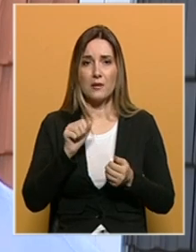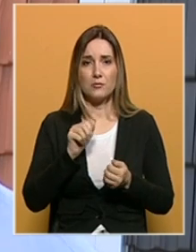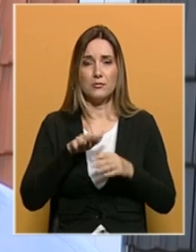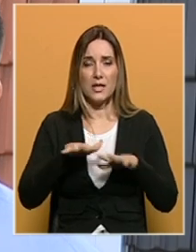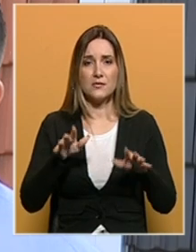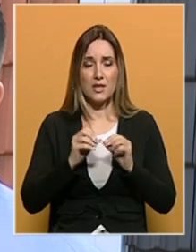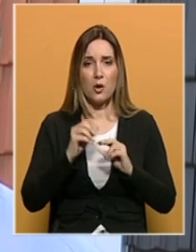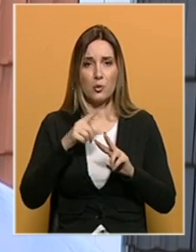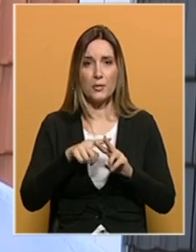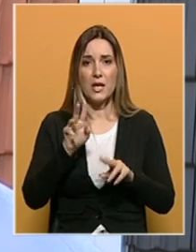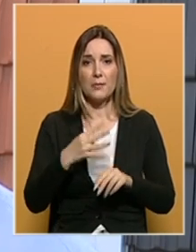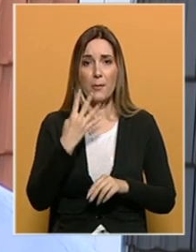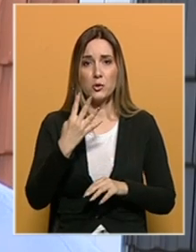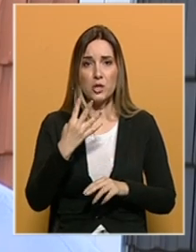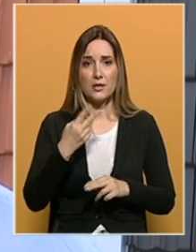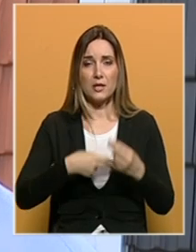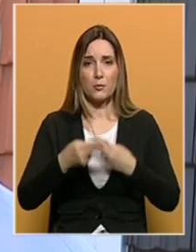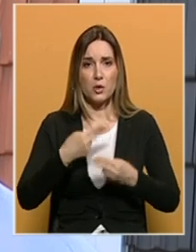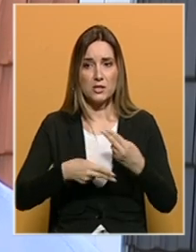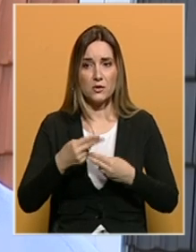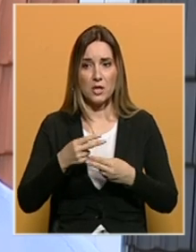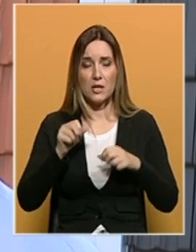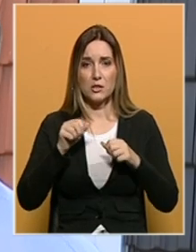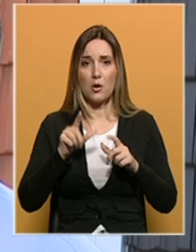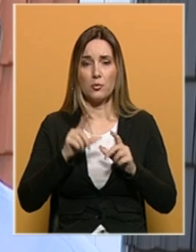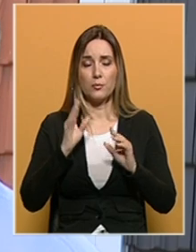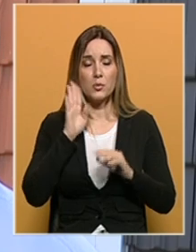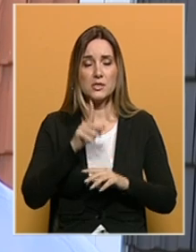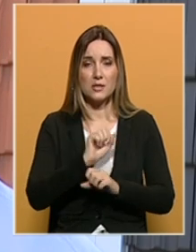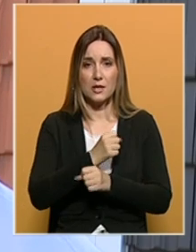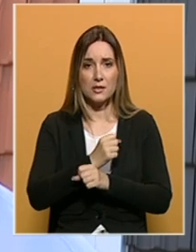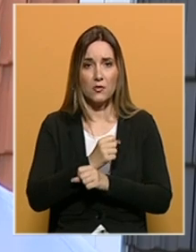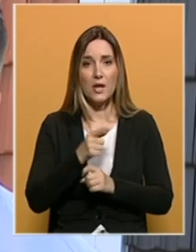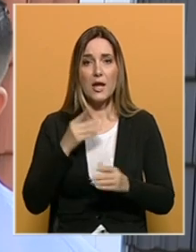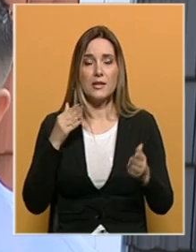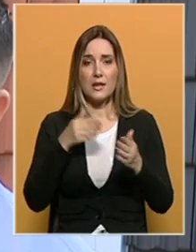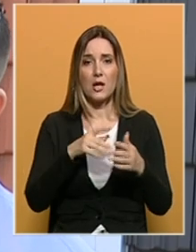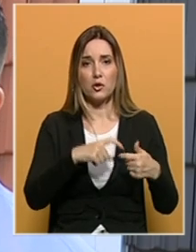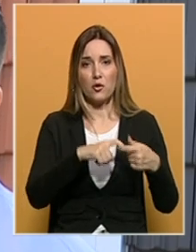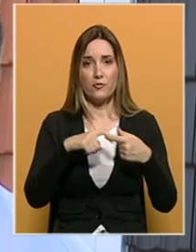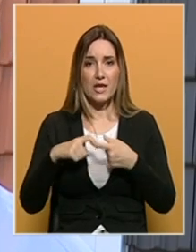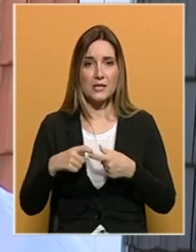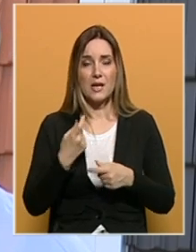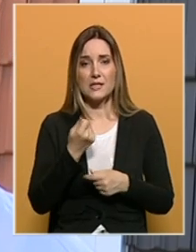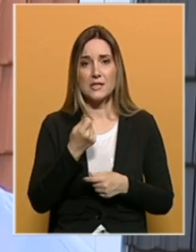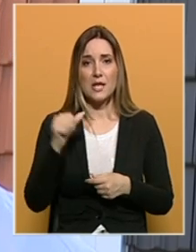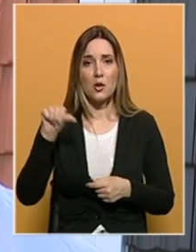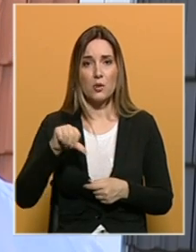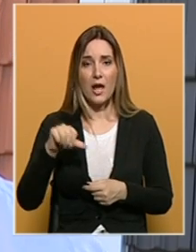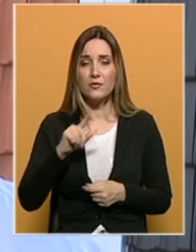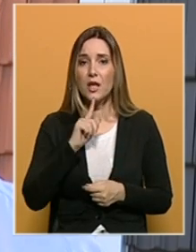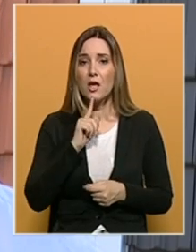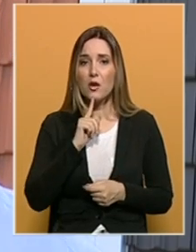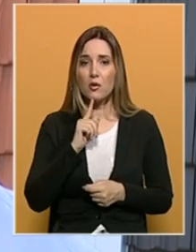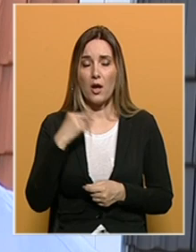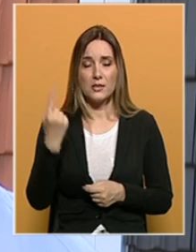znači imamo četiri proizvođača, ozbiljno proizvođača u BiH, je direktno vezana za cijenu nafte koja